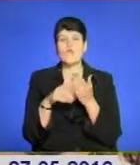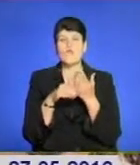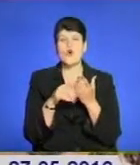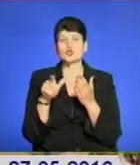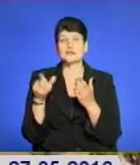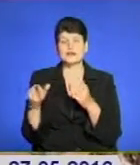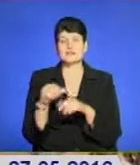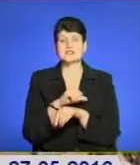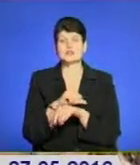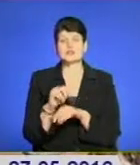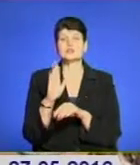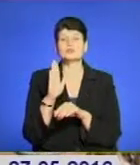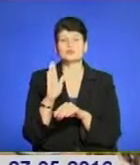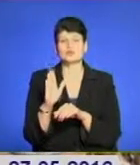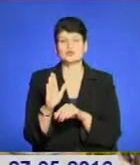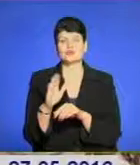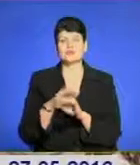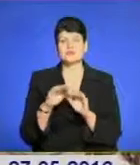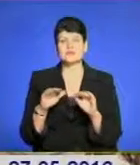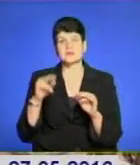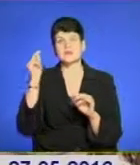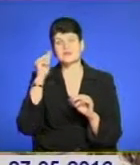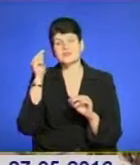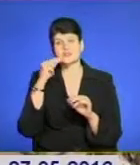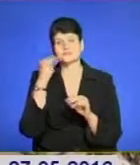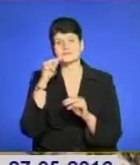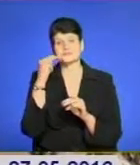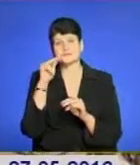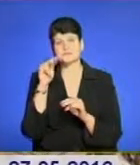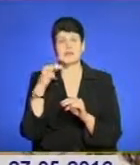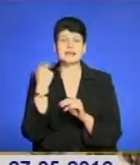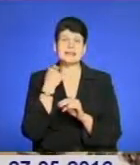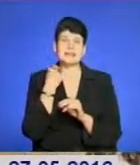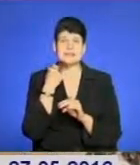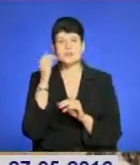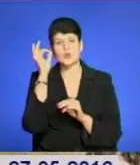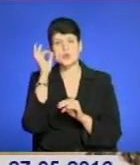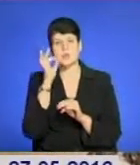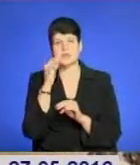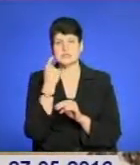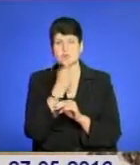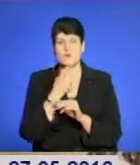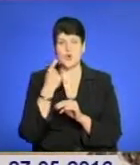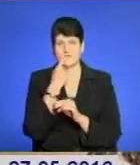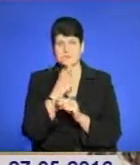які і будуть з дітьми вивчати, вдосконалювати англійську та німецькі мови.